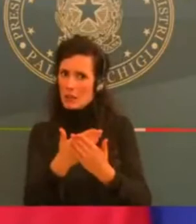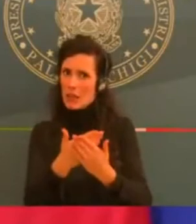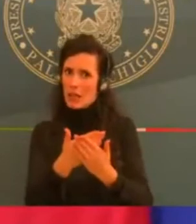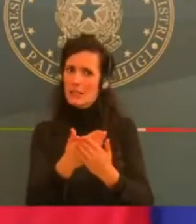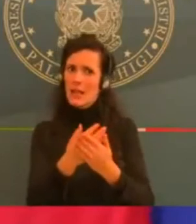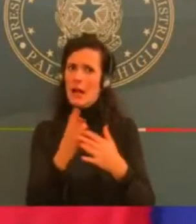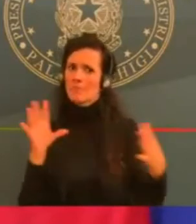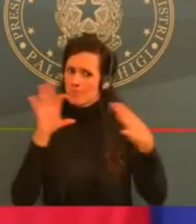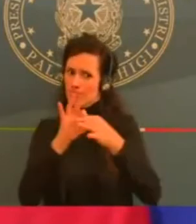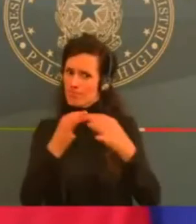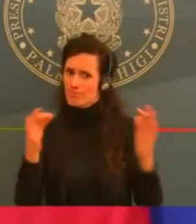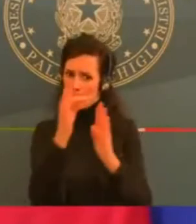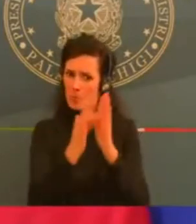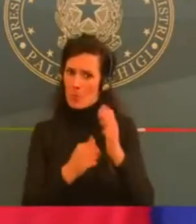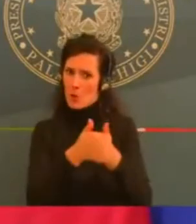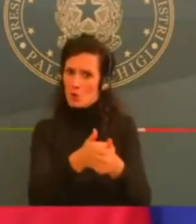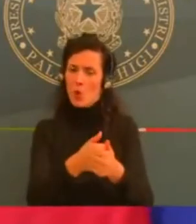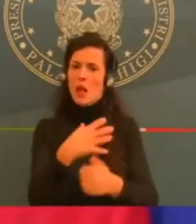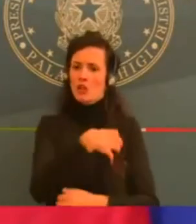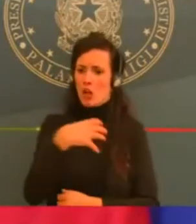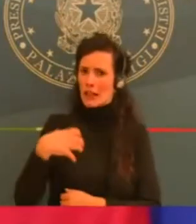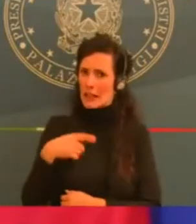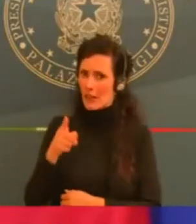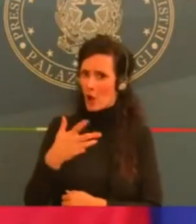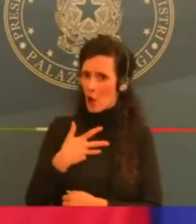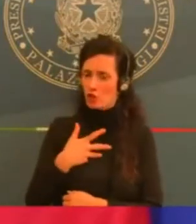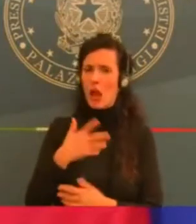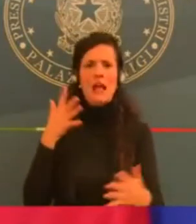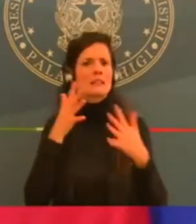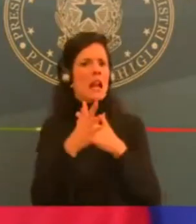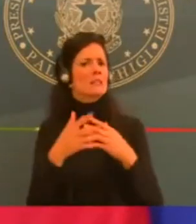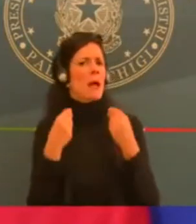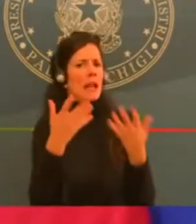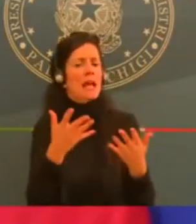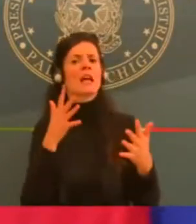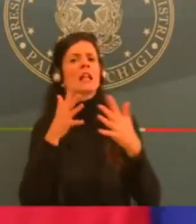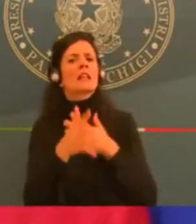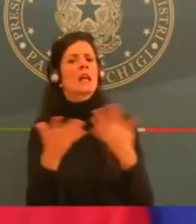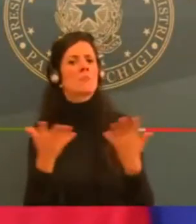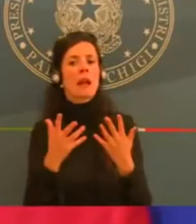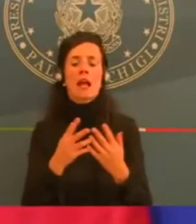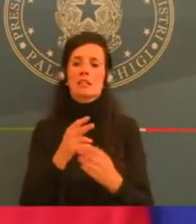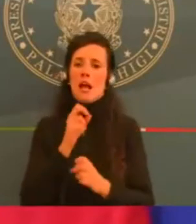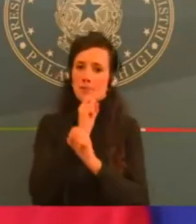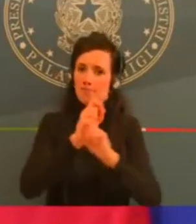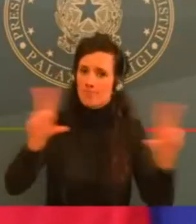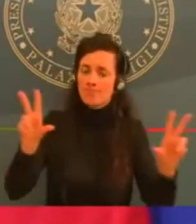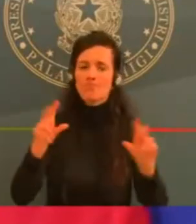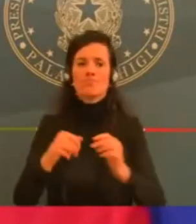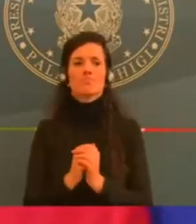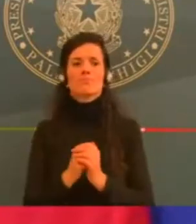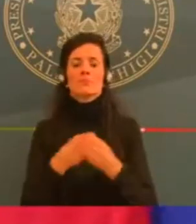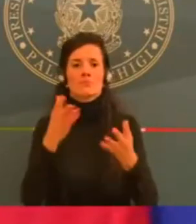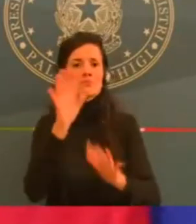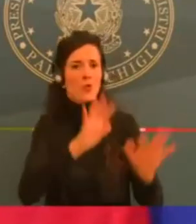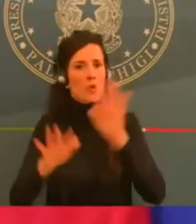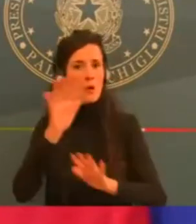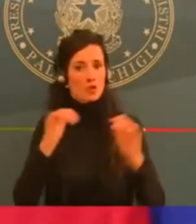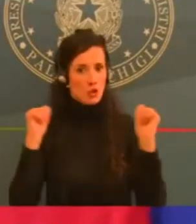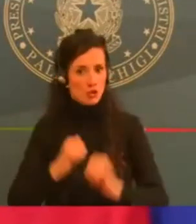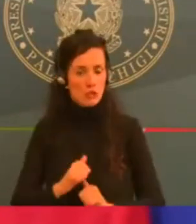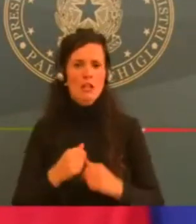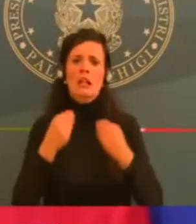cittadini, mettere a disposizione i dati. Detto questo, per quanto riguarda il capitolo della scuola, sapete che a questo governo sta